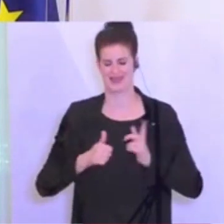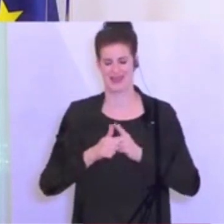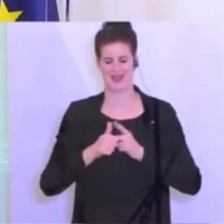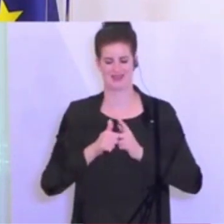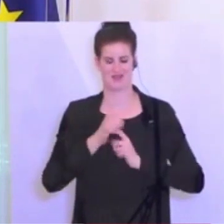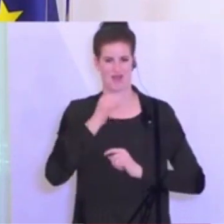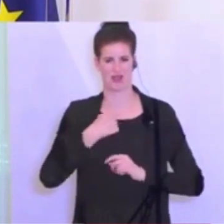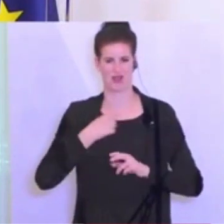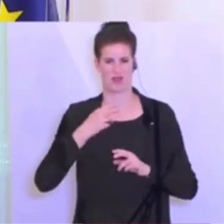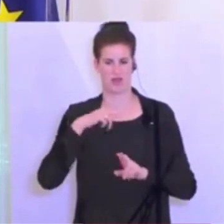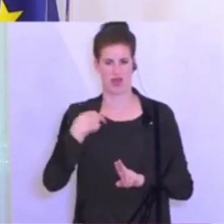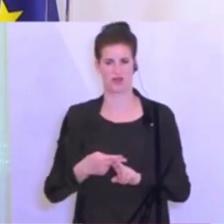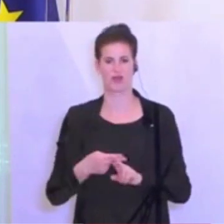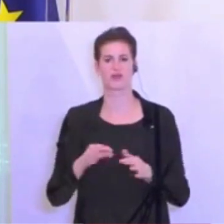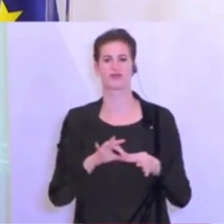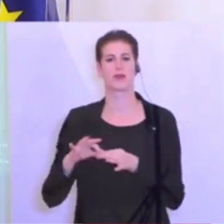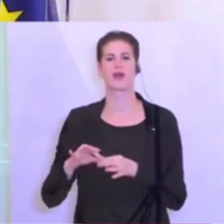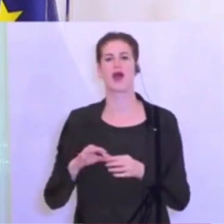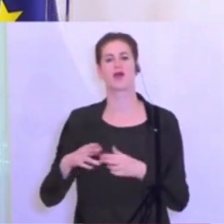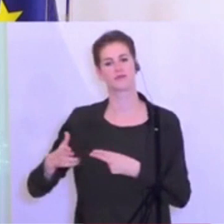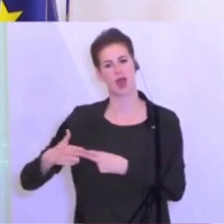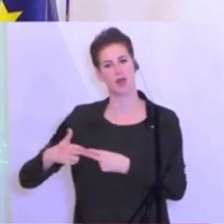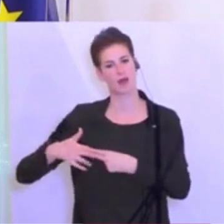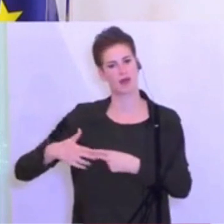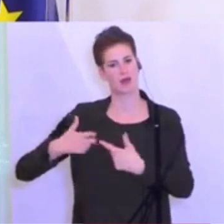eventuell gemeinsam oder der Gesundheitsminister die erste Frage.